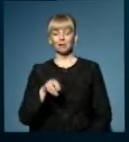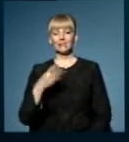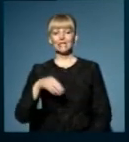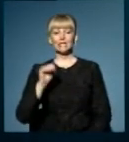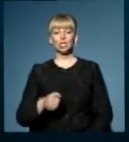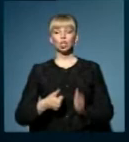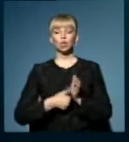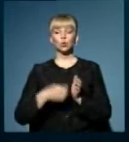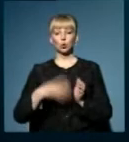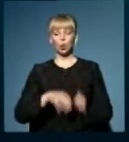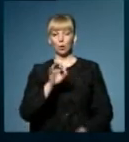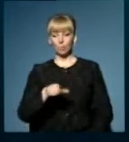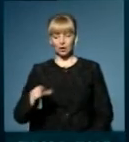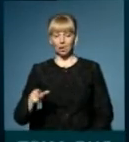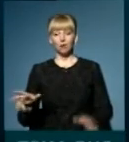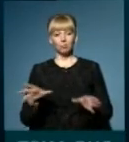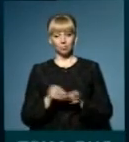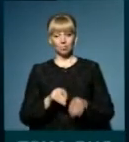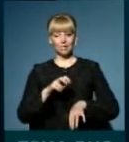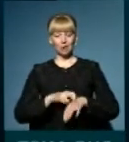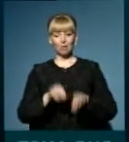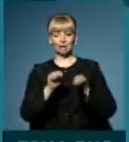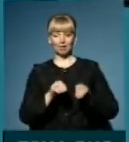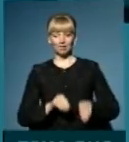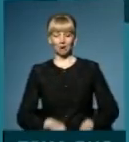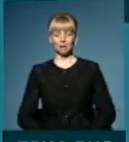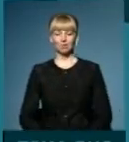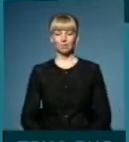640 пацієнтів уклали з лікарем декларації.